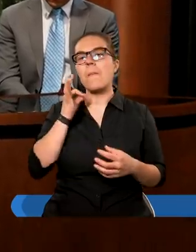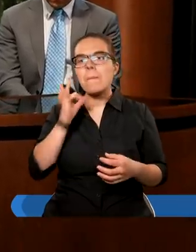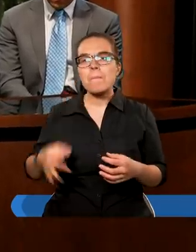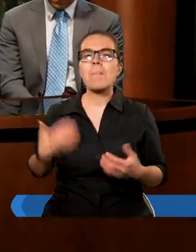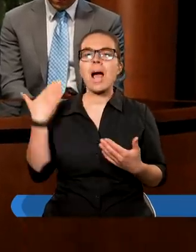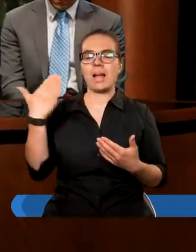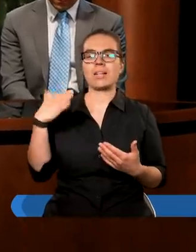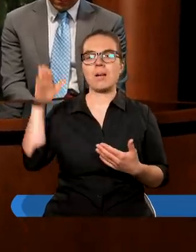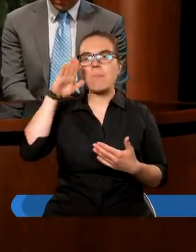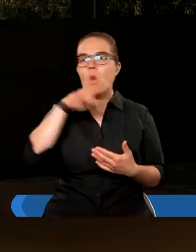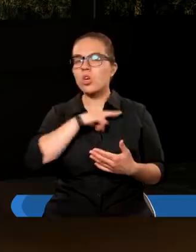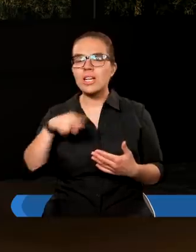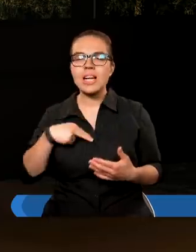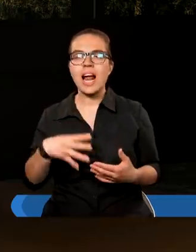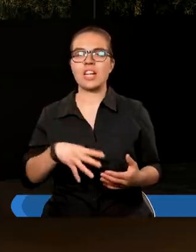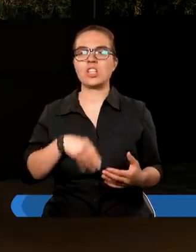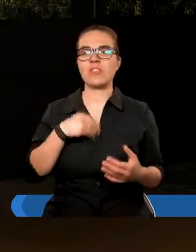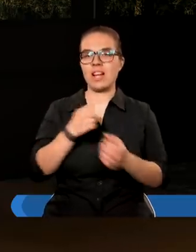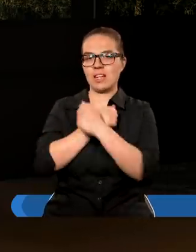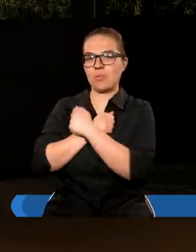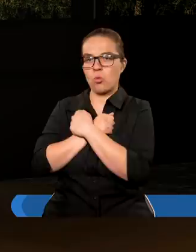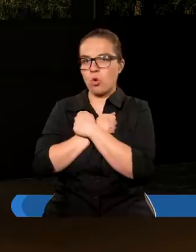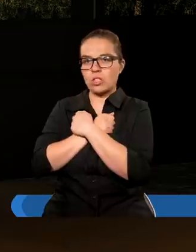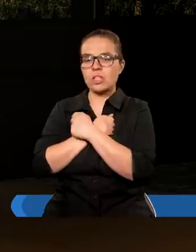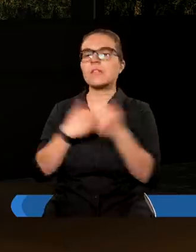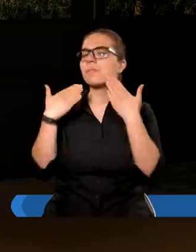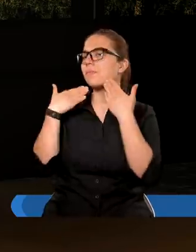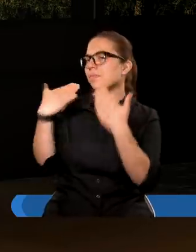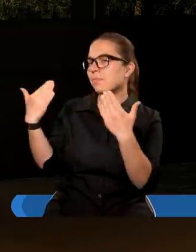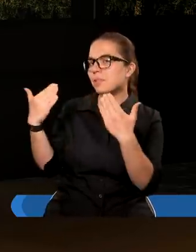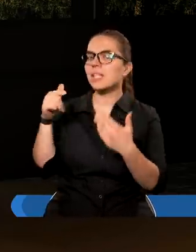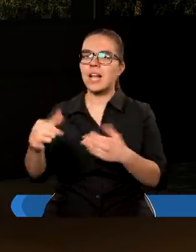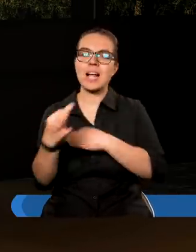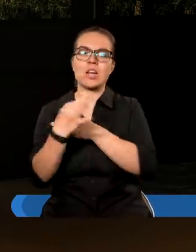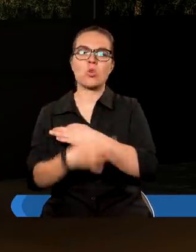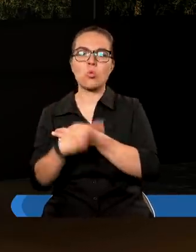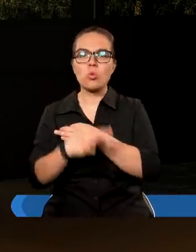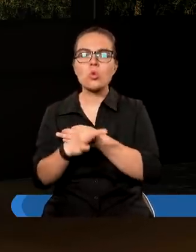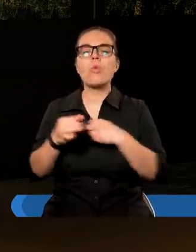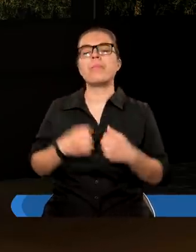Panie Boże nasz przynajświętszy, dziękujemy Ci za to studium,